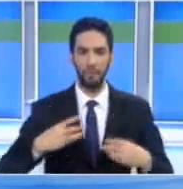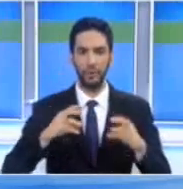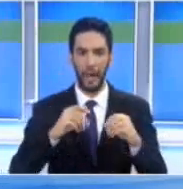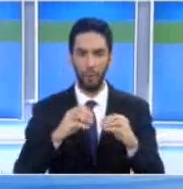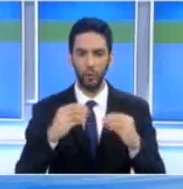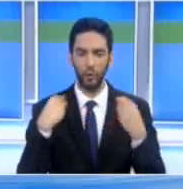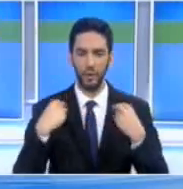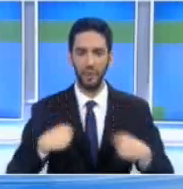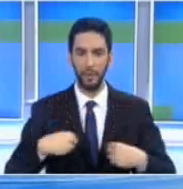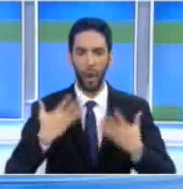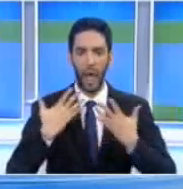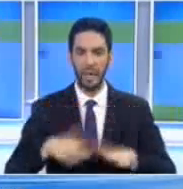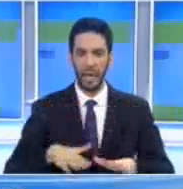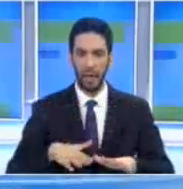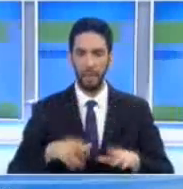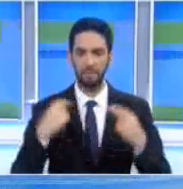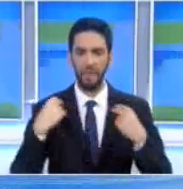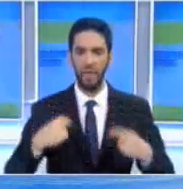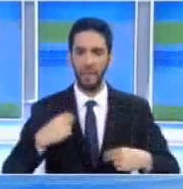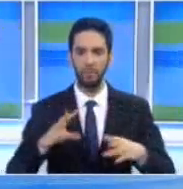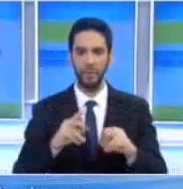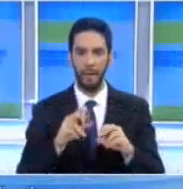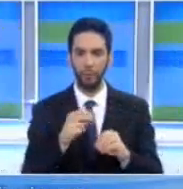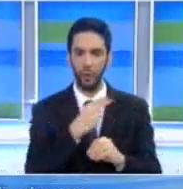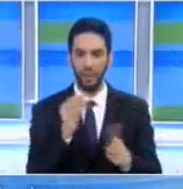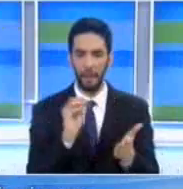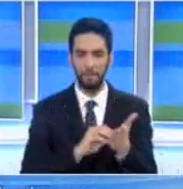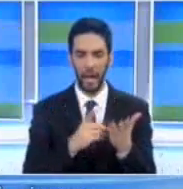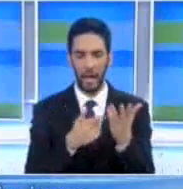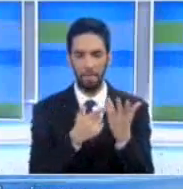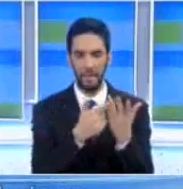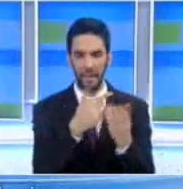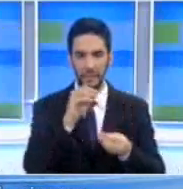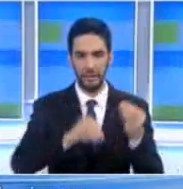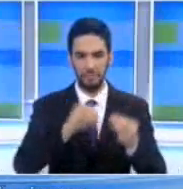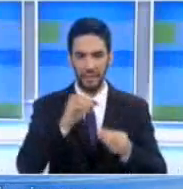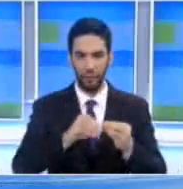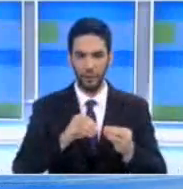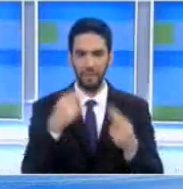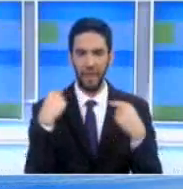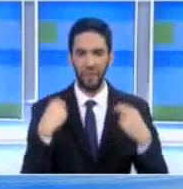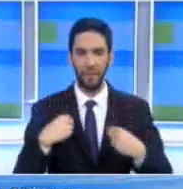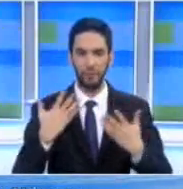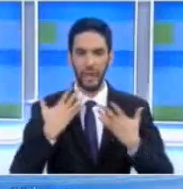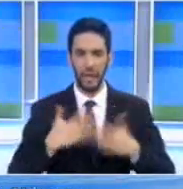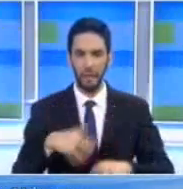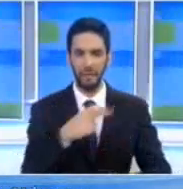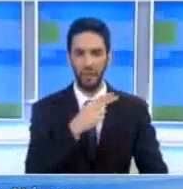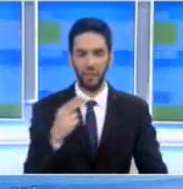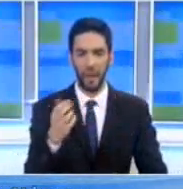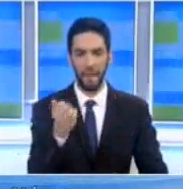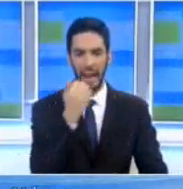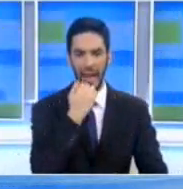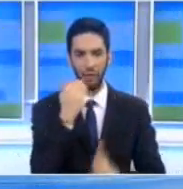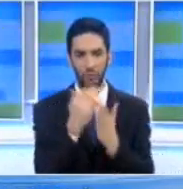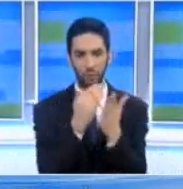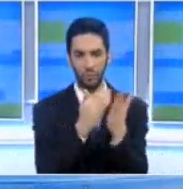αμοχώστου και Αγίας Νάπας Στην περίπτωση του Δήμα αμοχώστου η προσφυγή αφορά αίτηση για επανακαταμέτρηση των ψήφων Για τον Δήμο Αγίας Νάπας